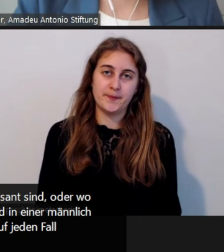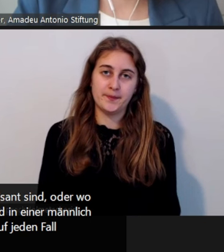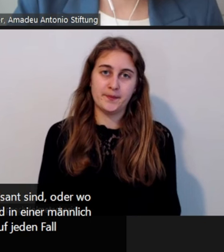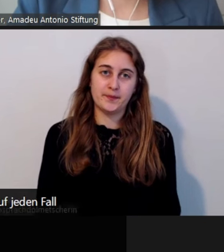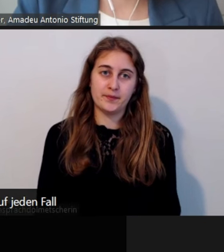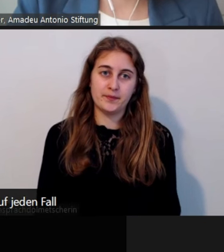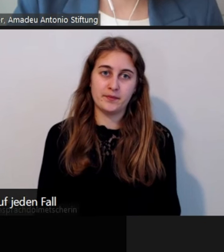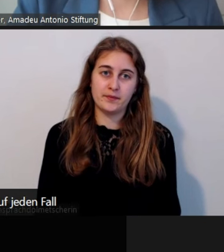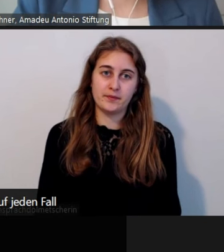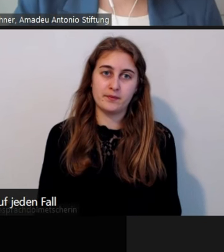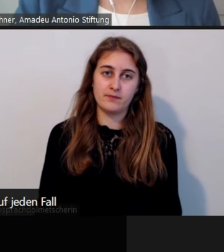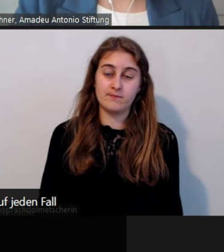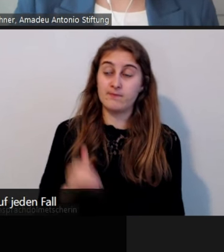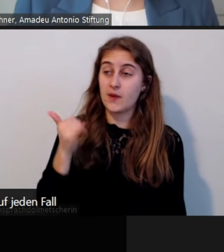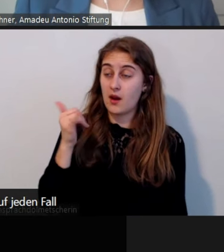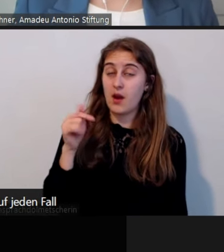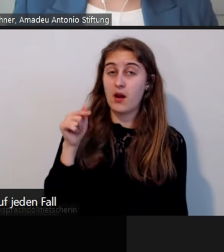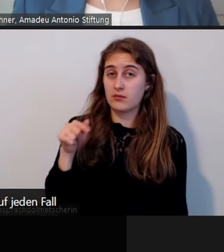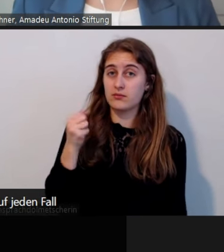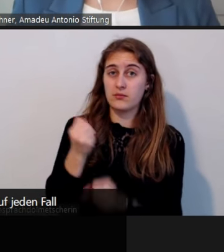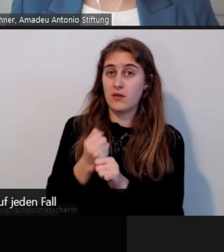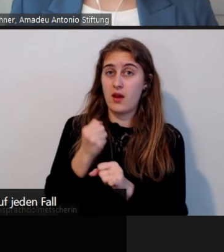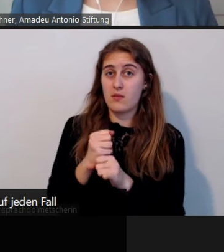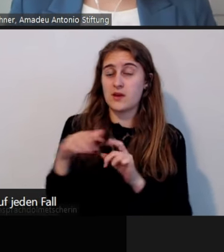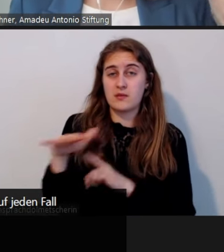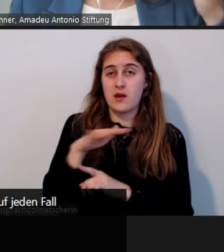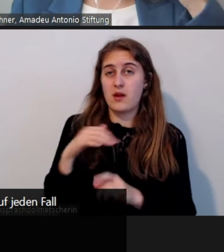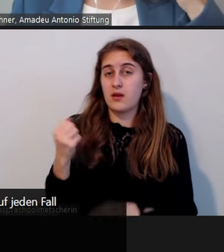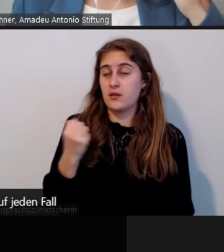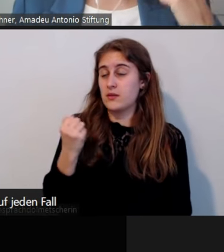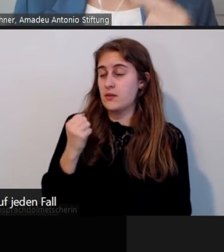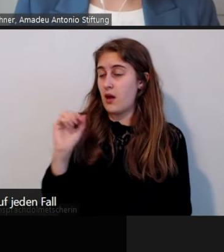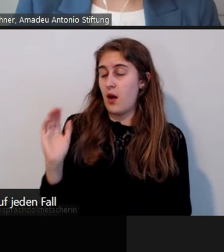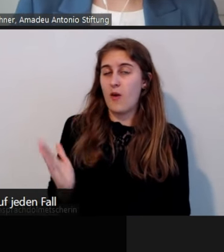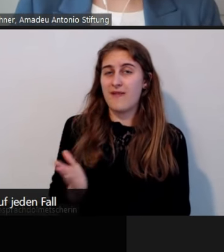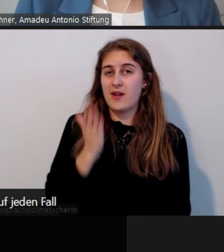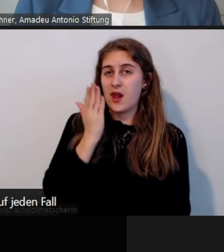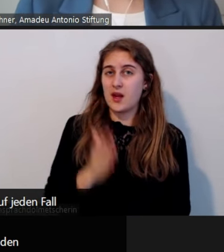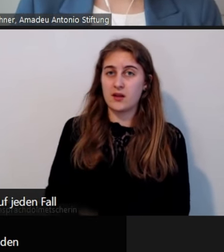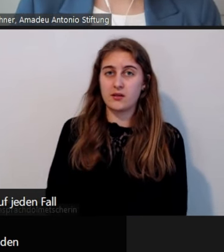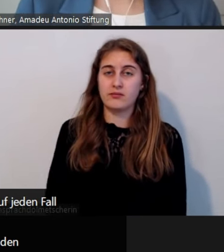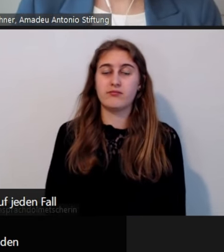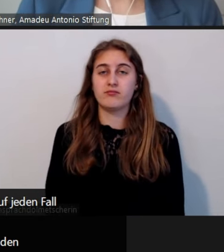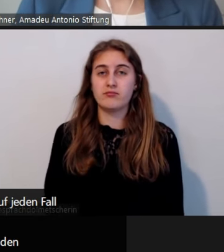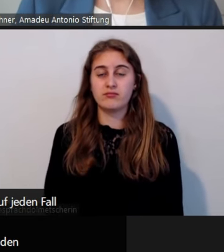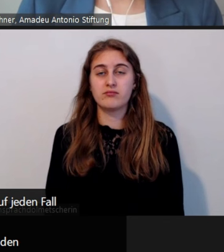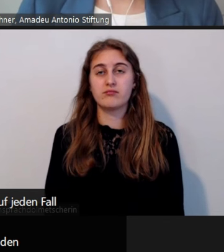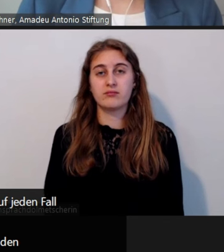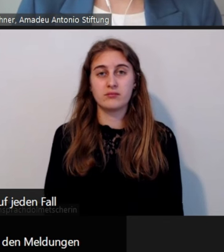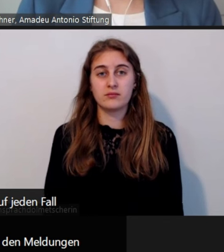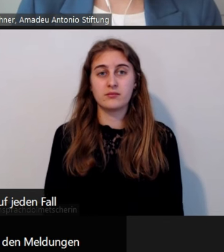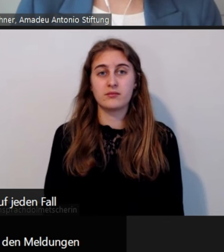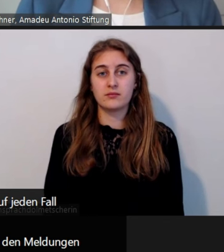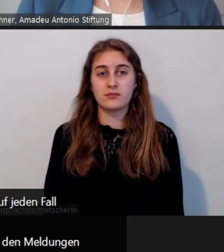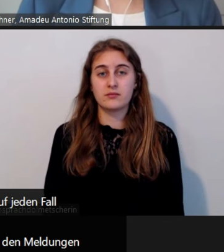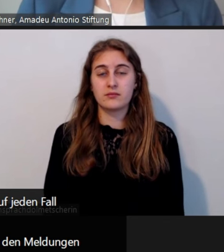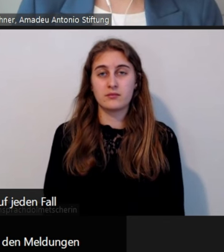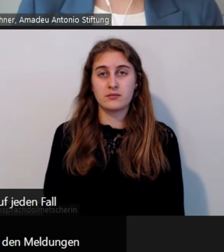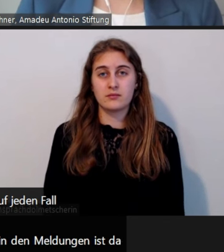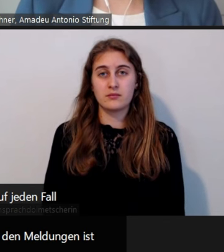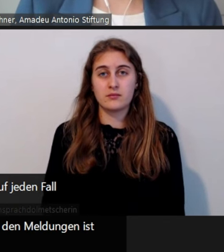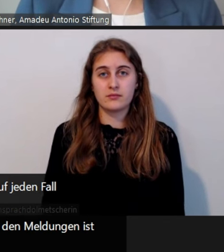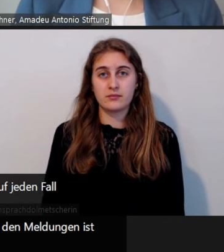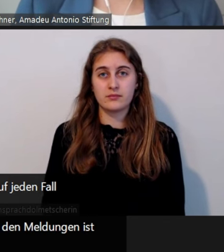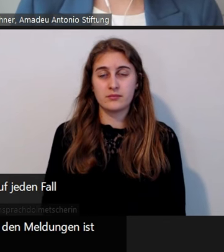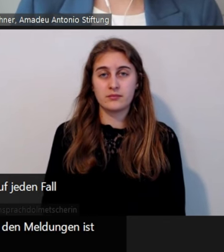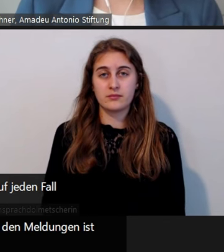Es ist ein großer Bereich, es wird definitiv sichtbar in den Meldungen. Es ist dann immer noch mal eine